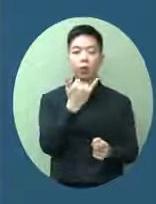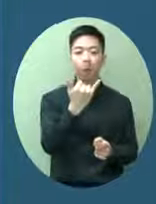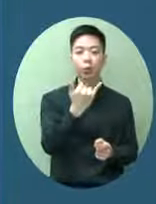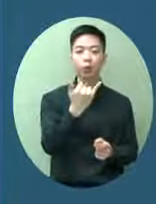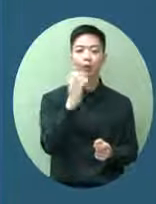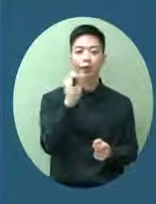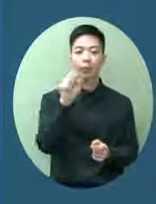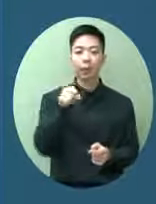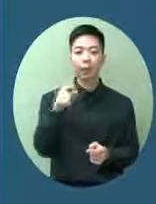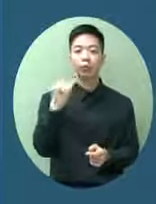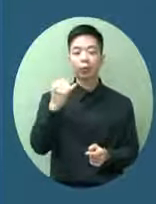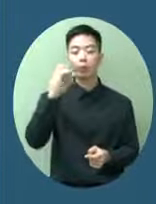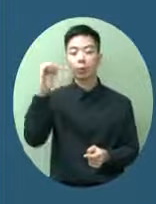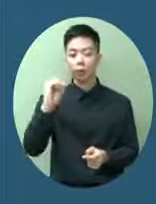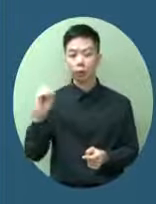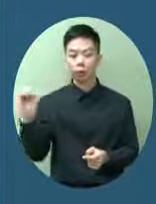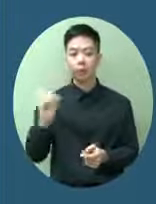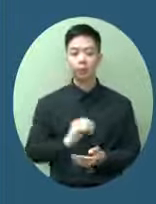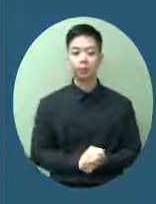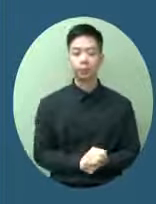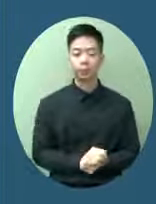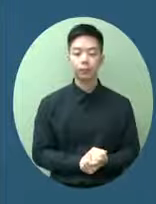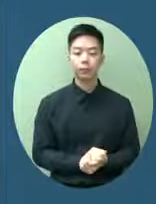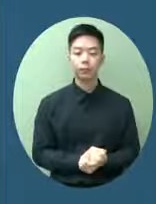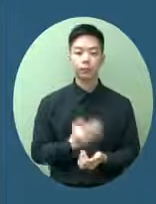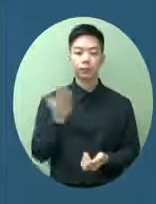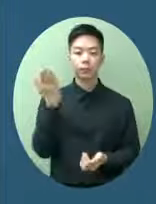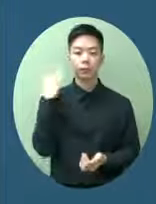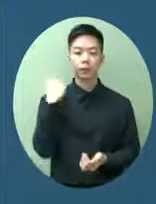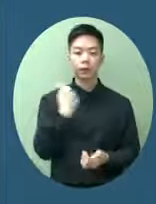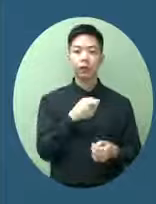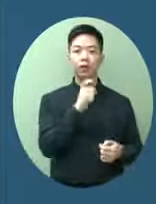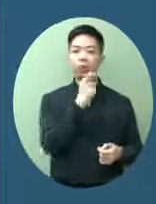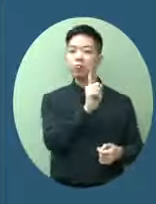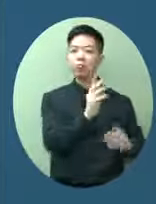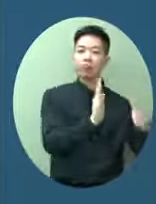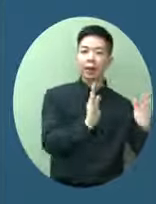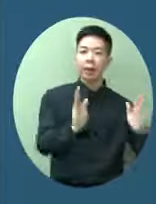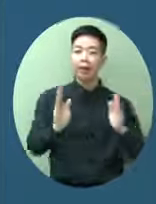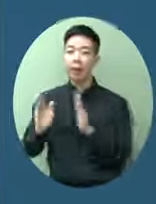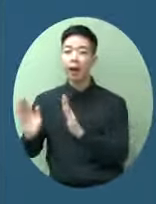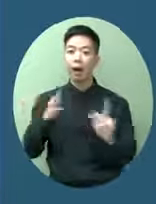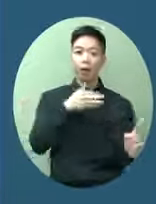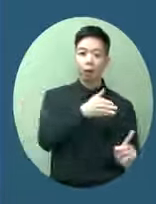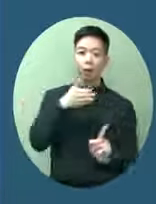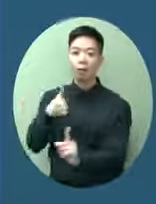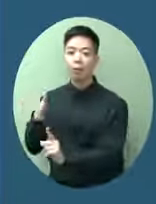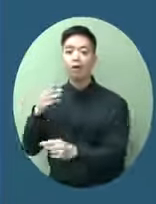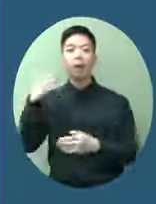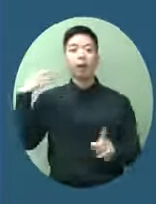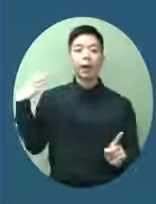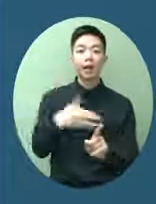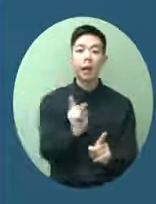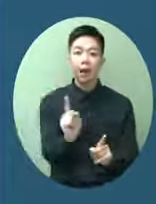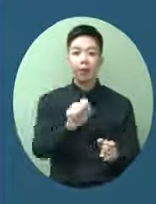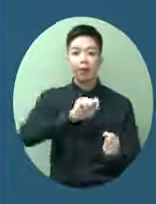6%我們曾經是早前有一個叫階段性的目標希望在暑假結束學